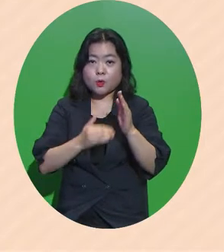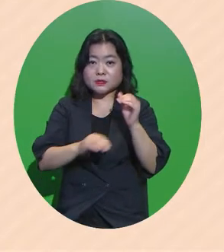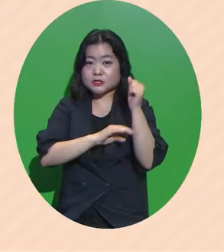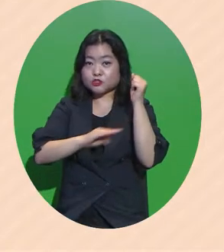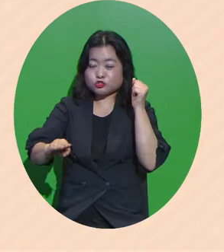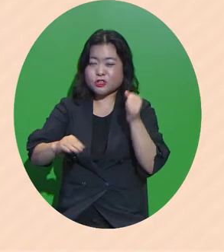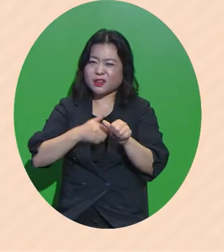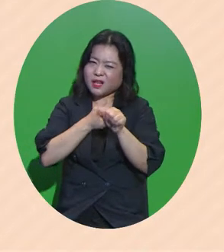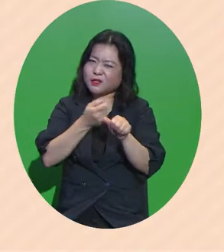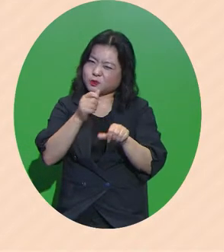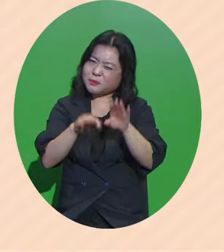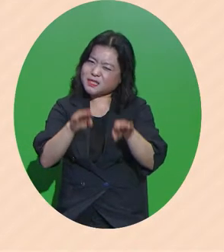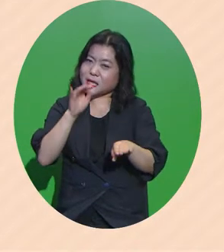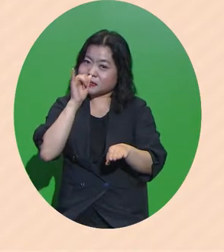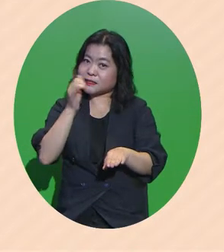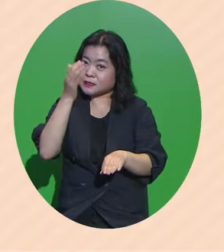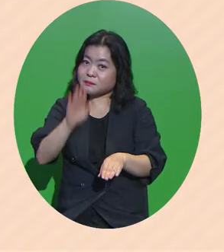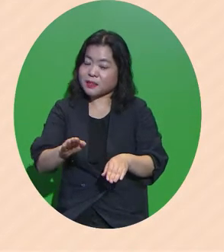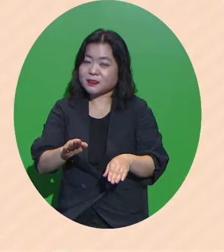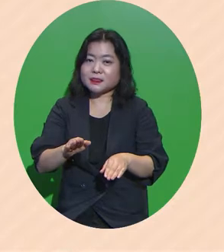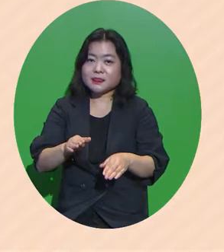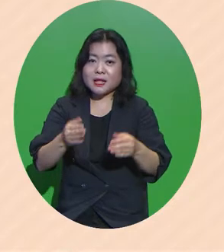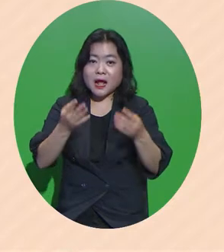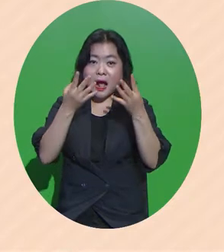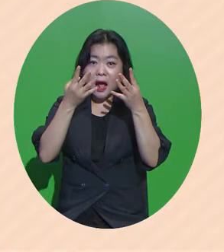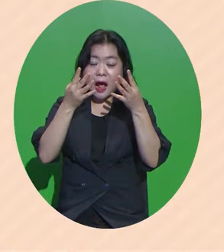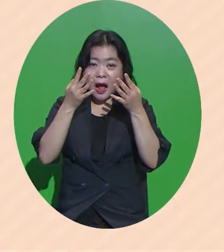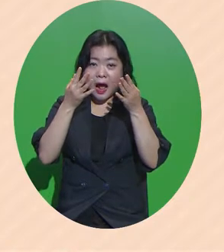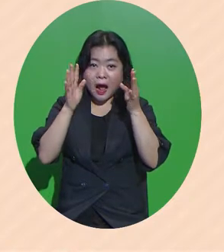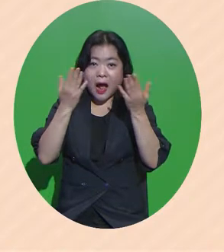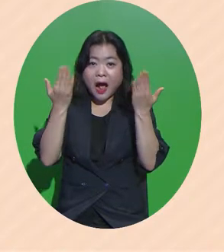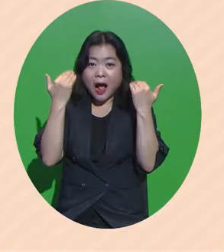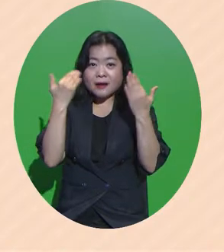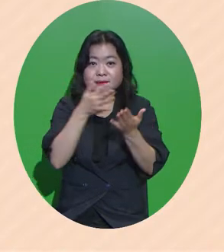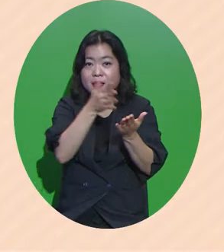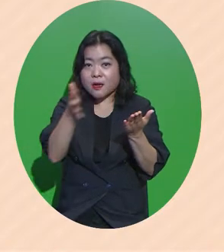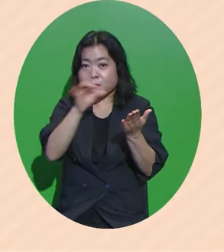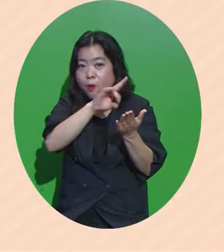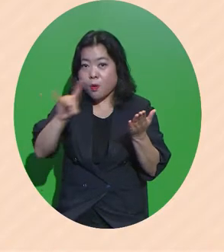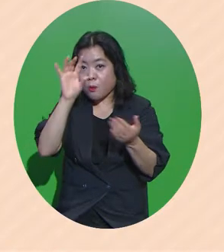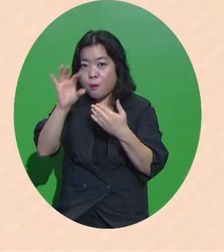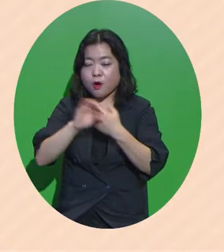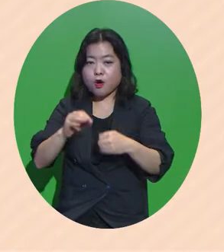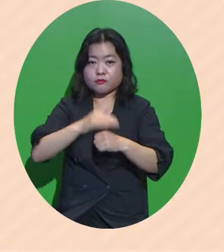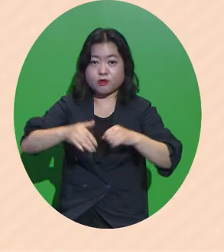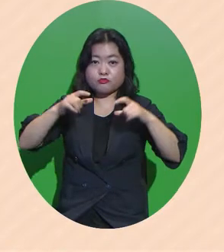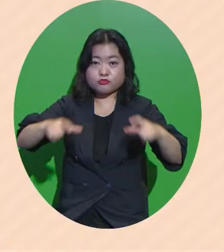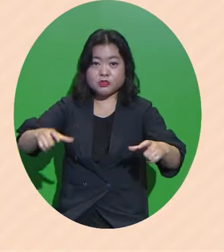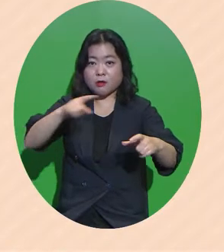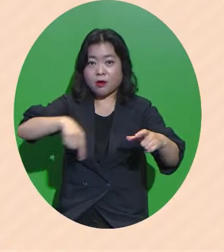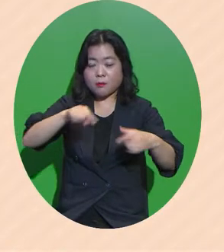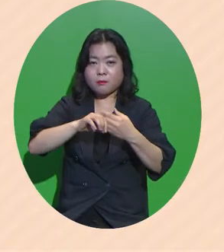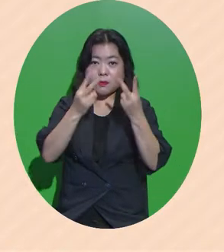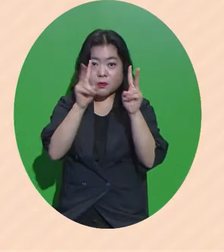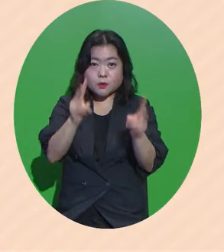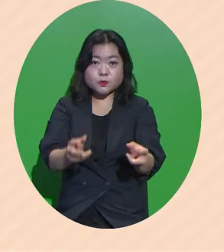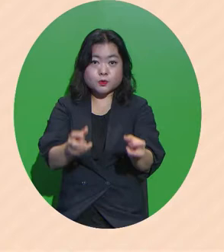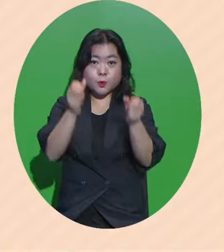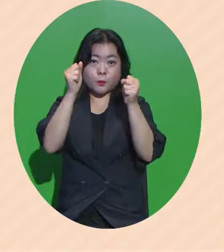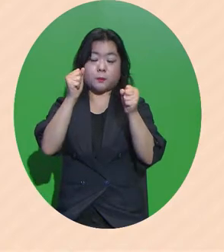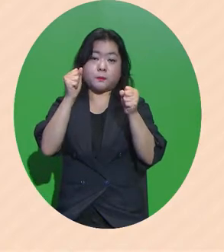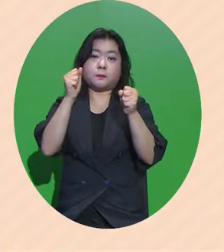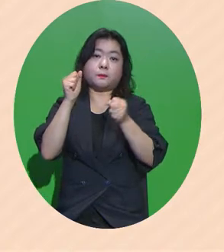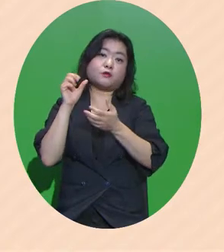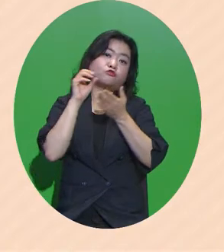따라서 약간의 차이는 있지만 학제별로 살펴보면 우리 지역은 전문대학 졸업생의 취업률은